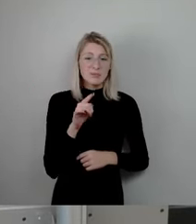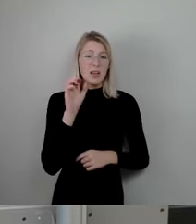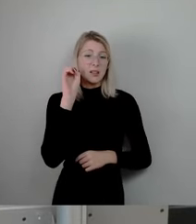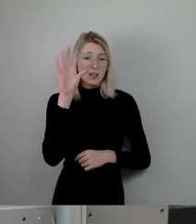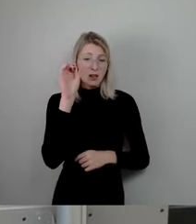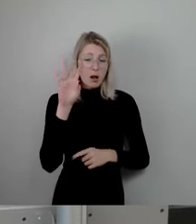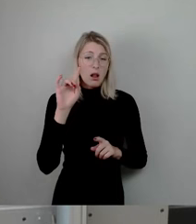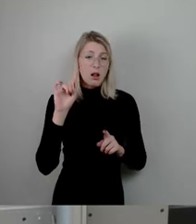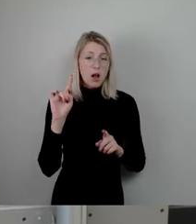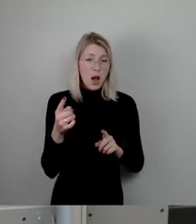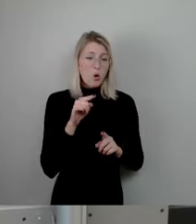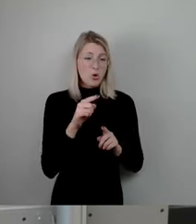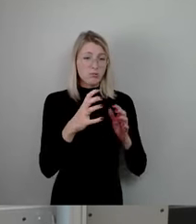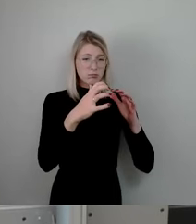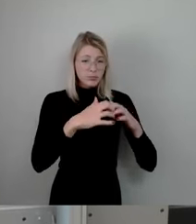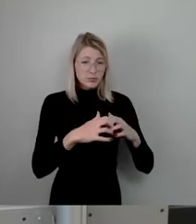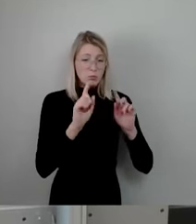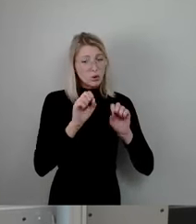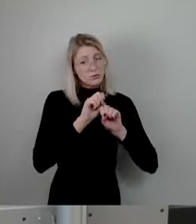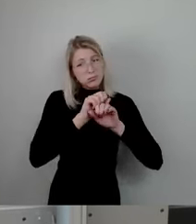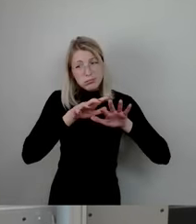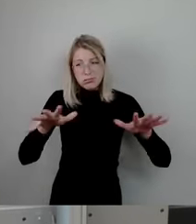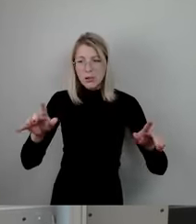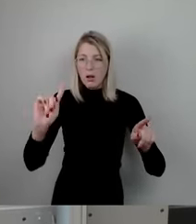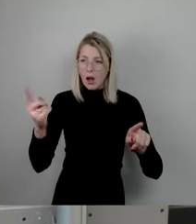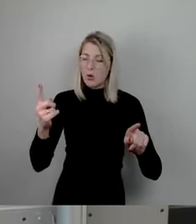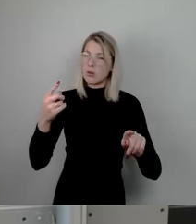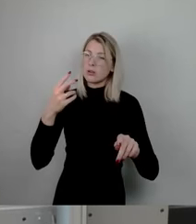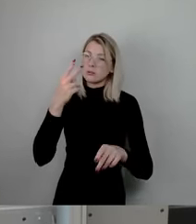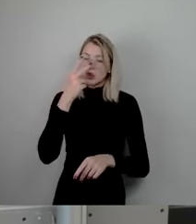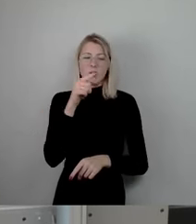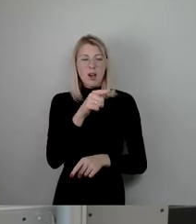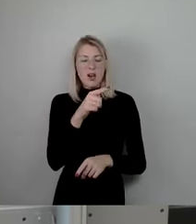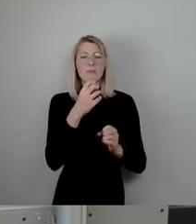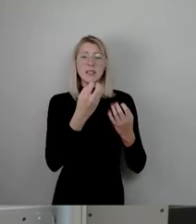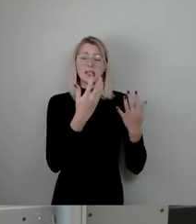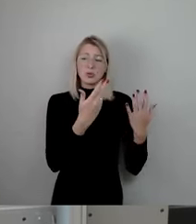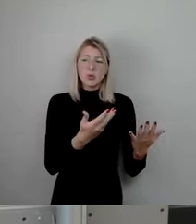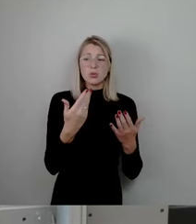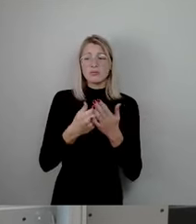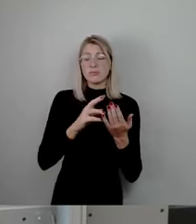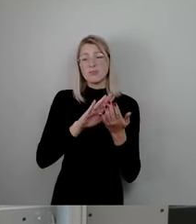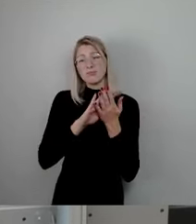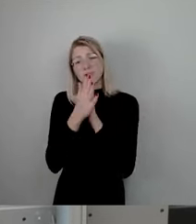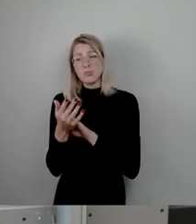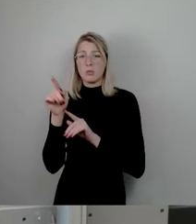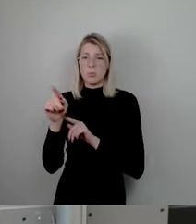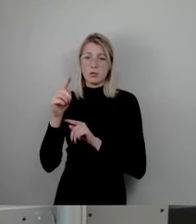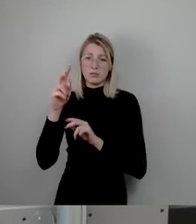diesem Einsturz hier ausgehen. Wir können da sozusagen kleinteilig über Lösungen innerhalb von Dresden diskutieren.